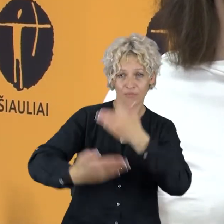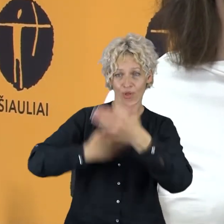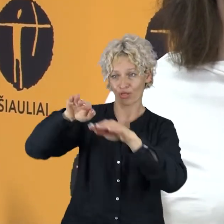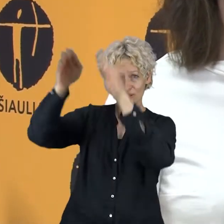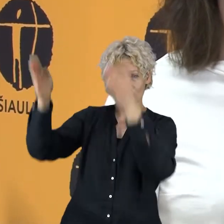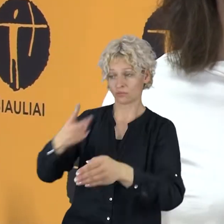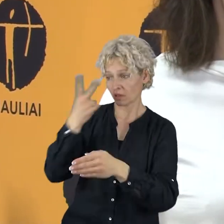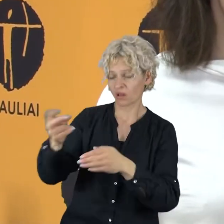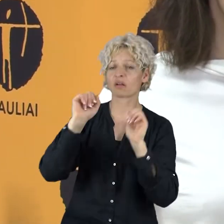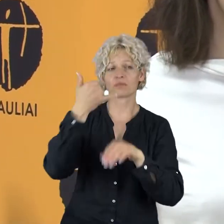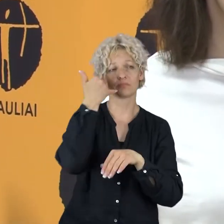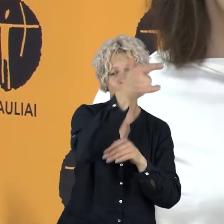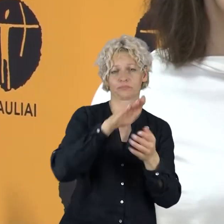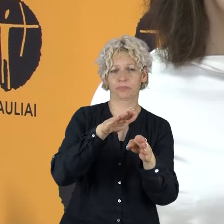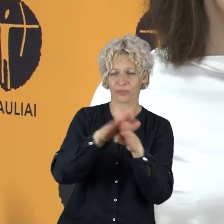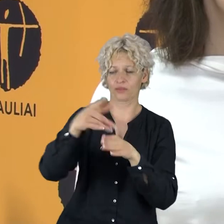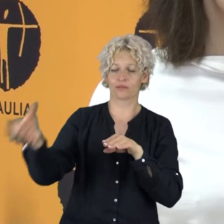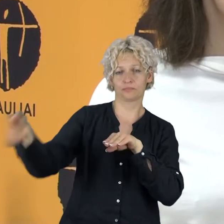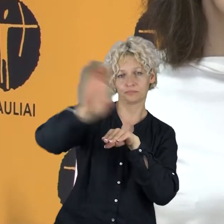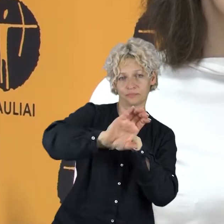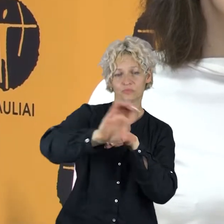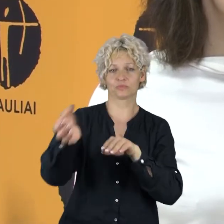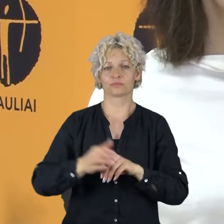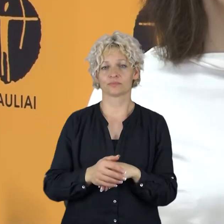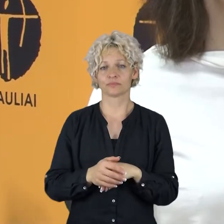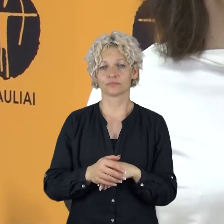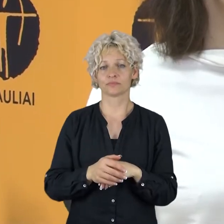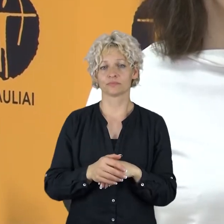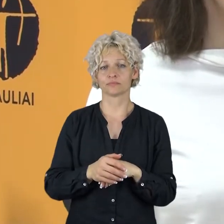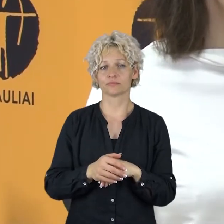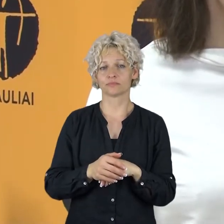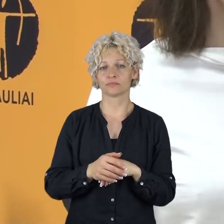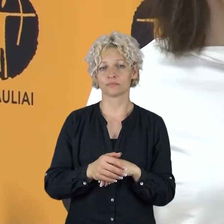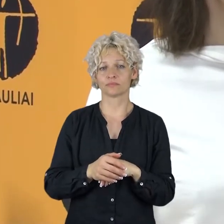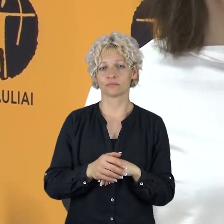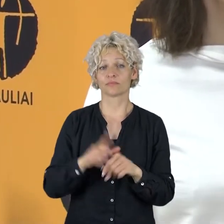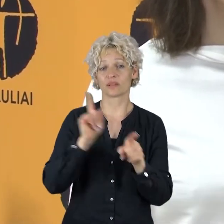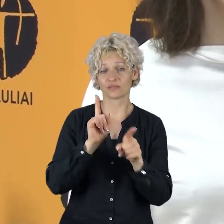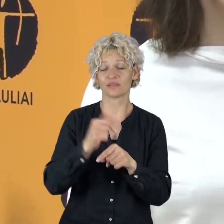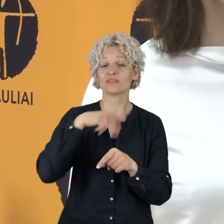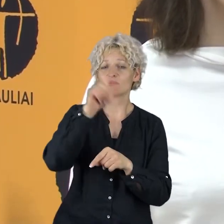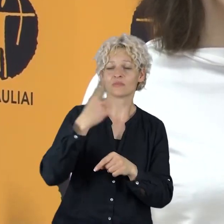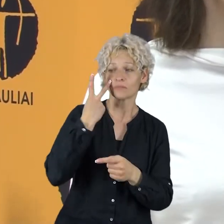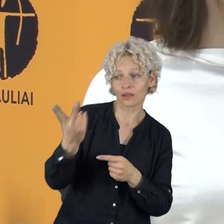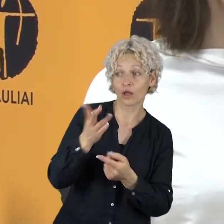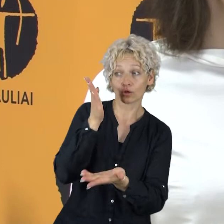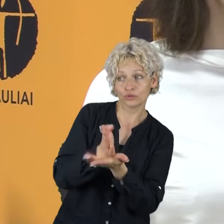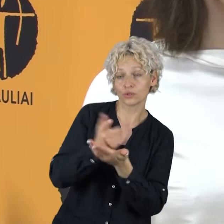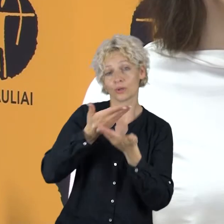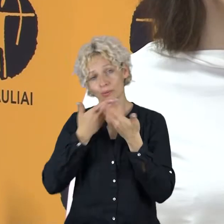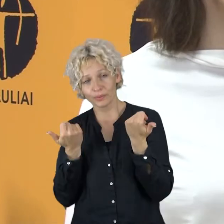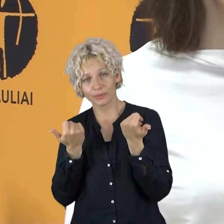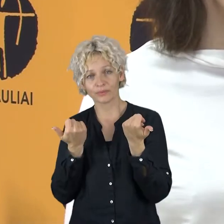antrinių žalavų konteinerių. Tai tiesiog vežėjas, kuris aptarnauja kitus konteinerius, jų išvežimo metu pasižiūrė iš